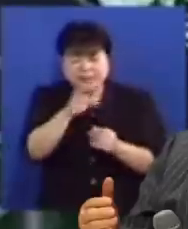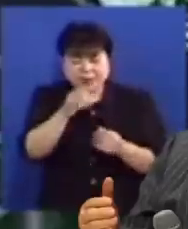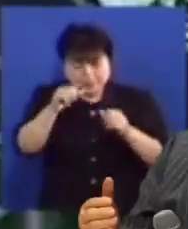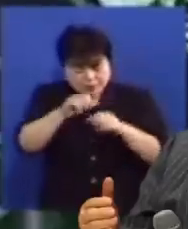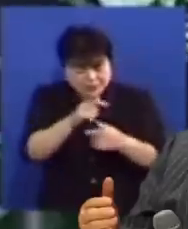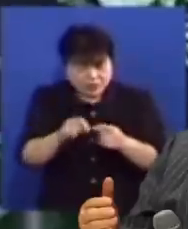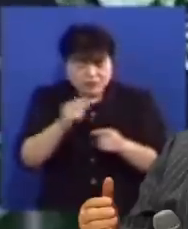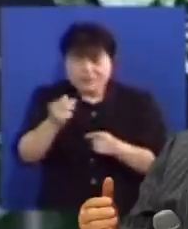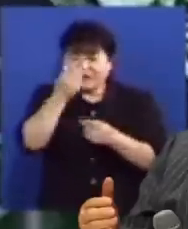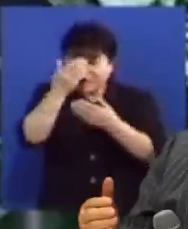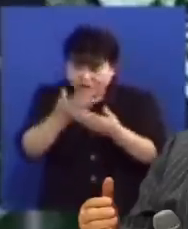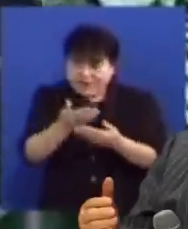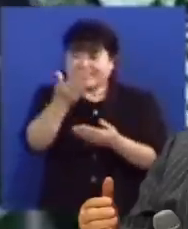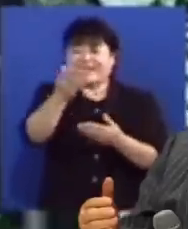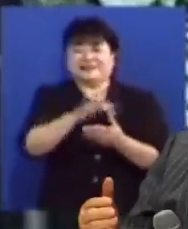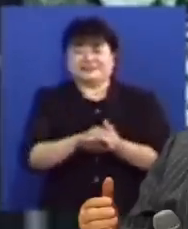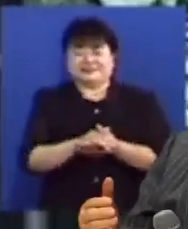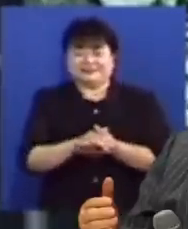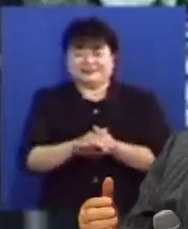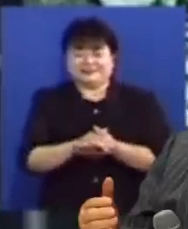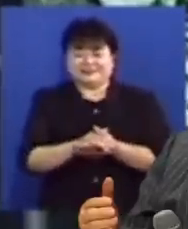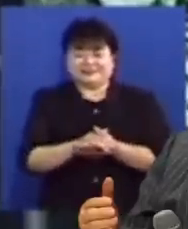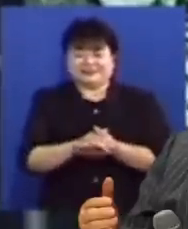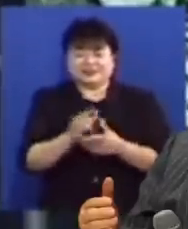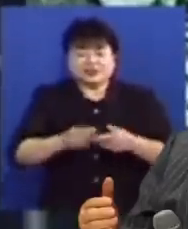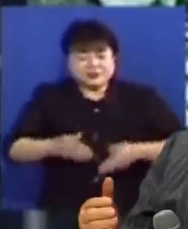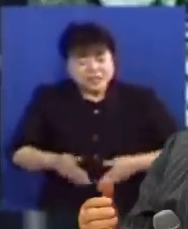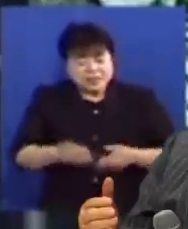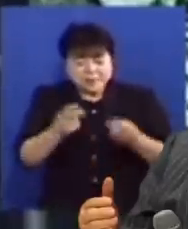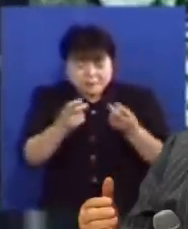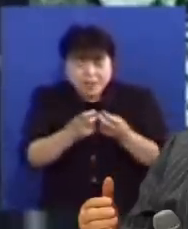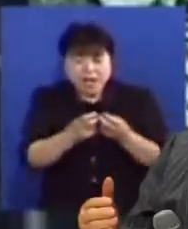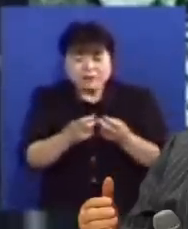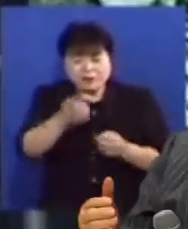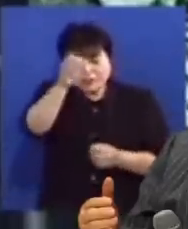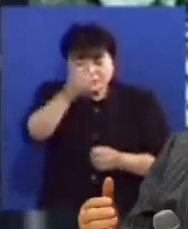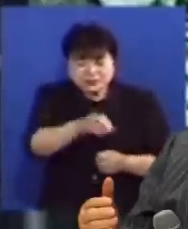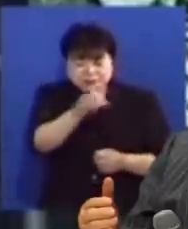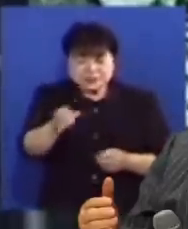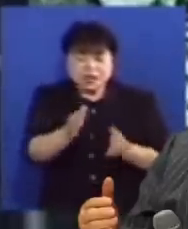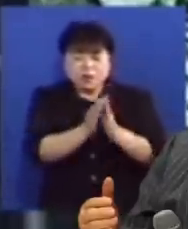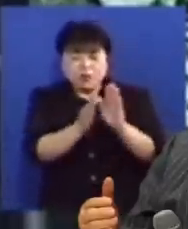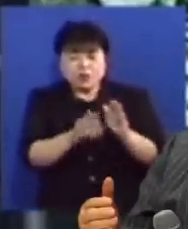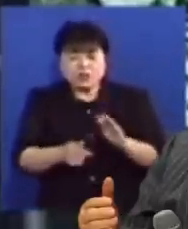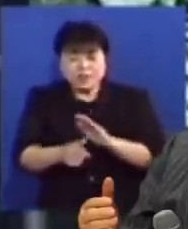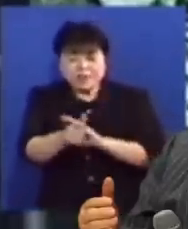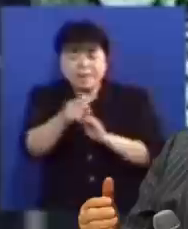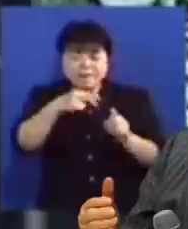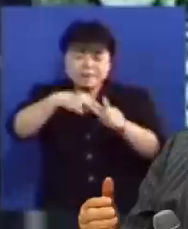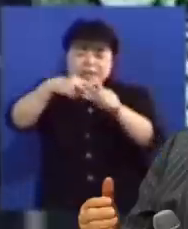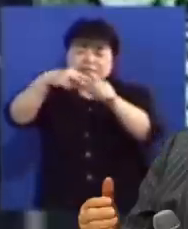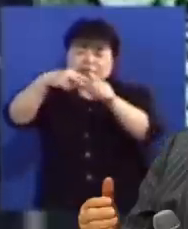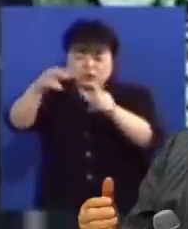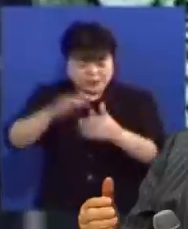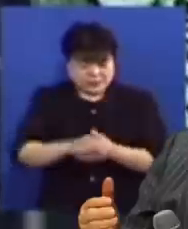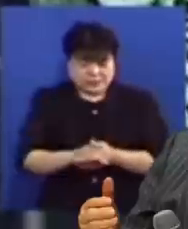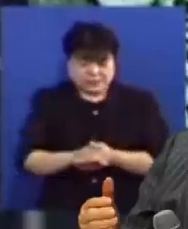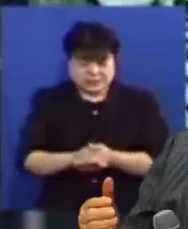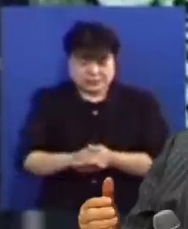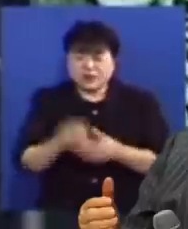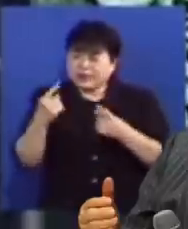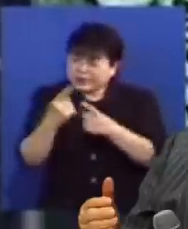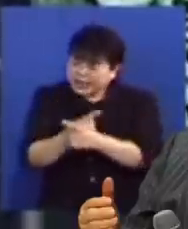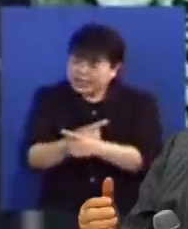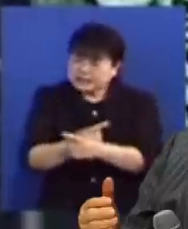멸명하지 않고 영생을 얻게 하려 하십니다 어떻게 거듭나느냐 내가 십자가에 모세가 뱀을 매달은 것처럼 매달려서 너희를